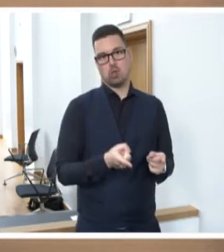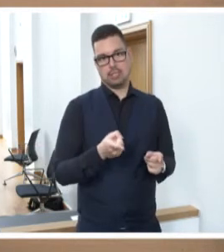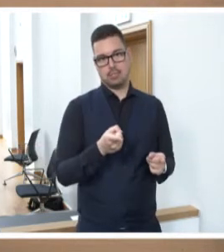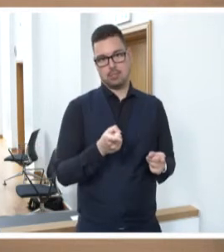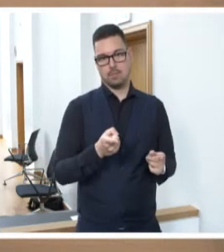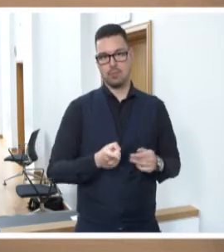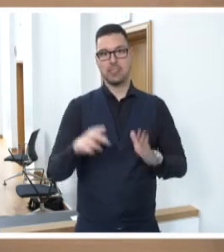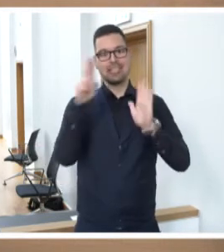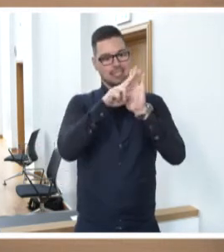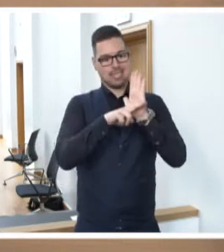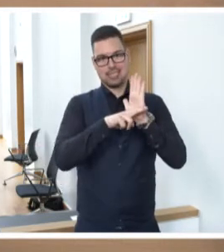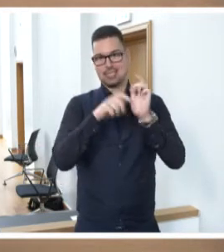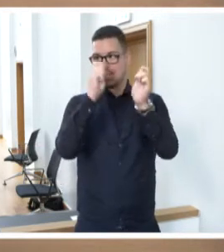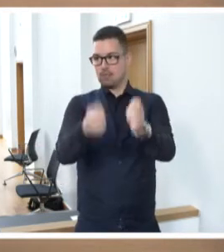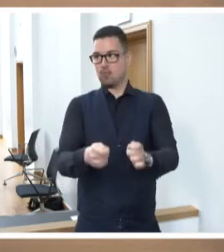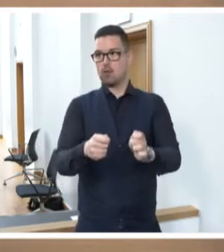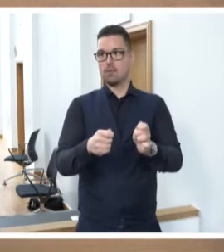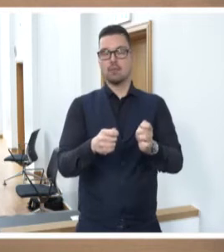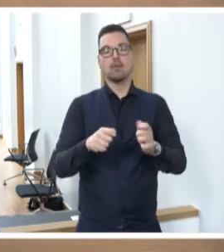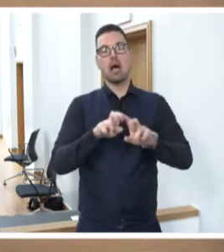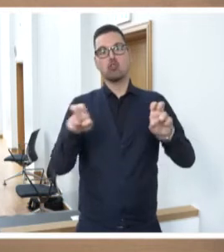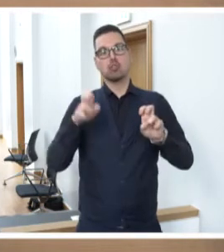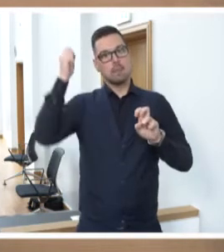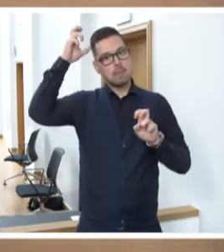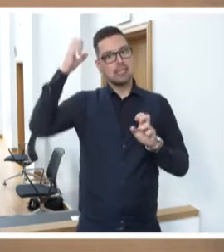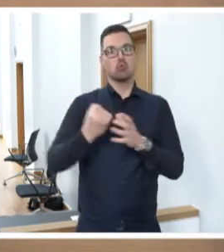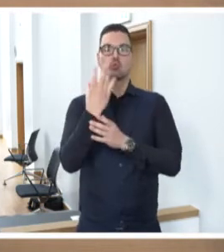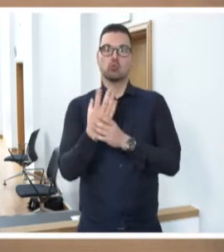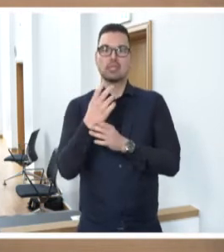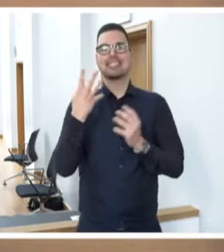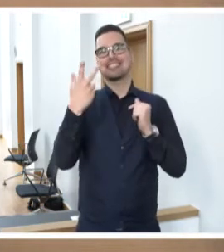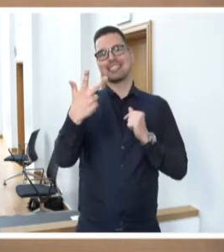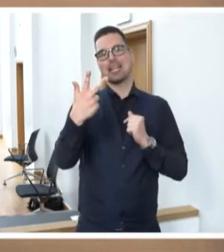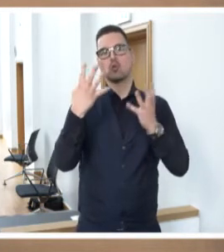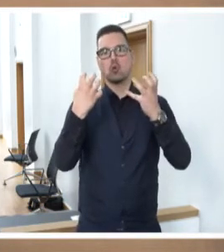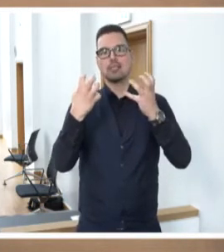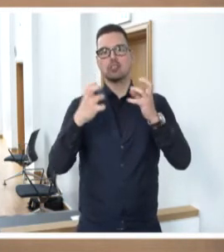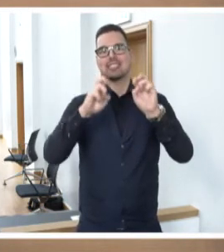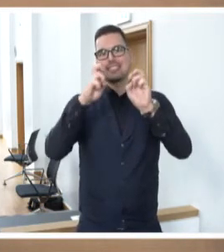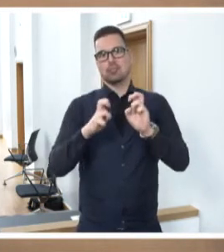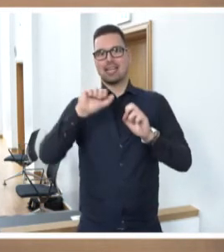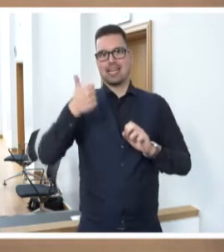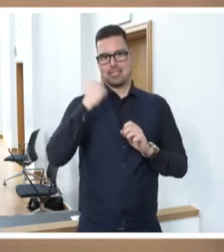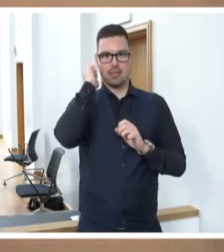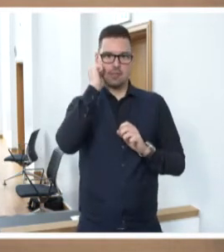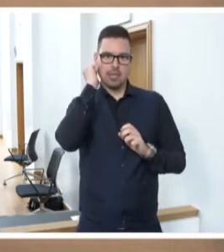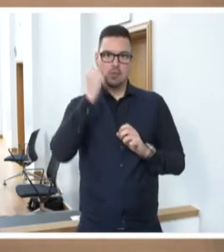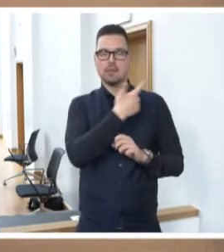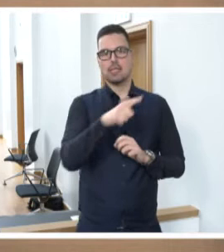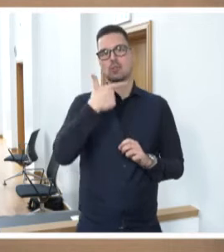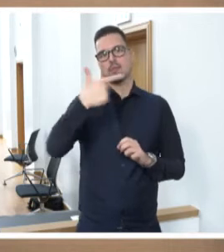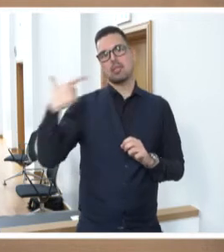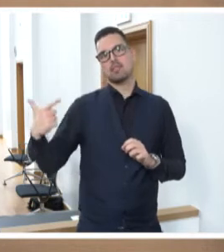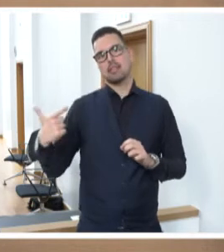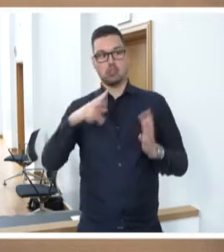vorliegende Gesetzentwurf wurde vom Ausschuss für Bildung, Medien und Kultur in seiner 93. Sitzung am 1. Februar 2022